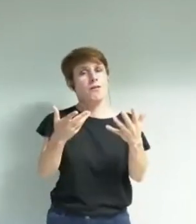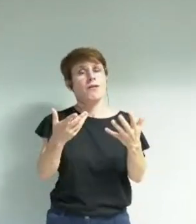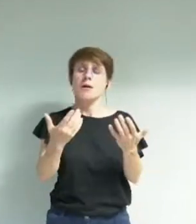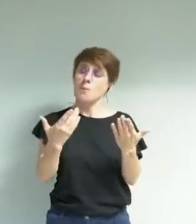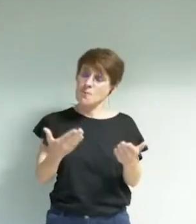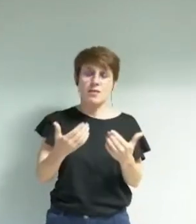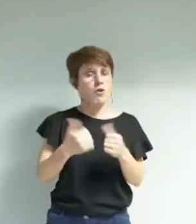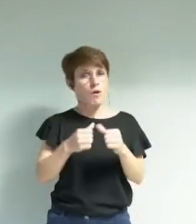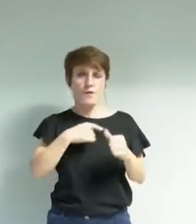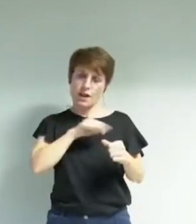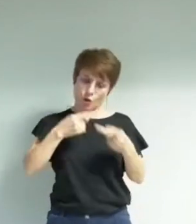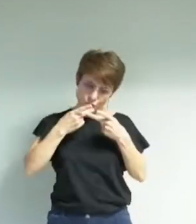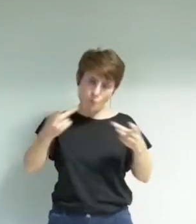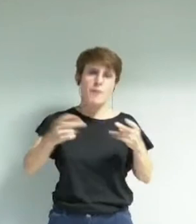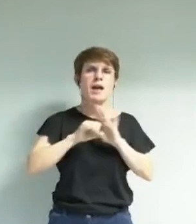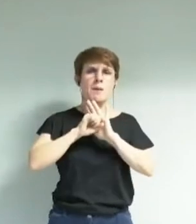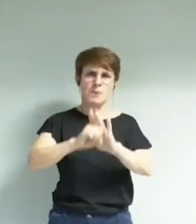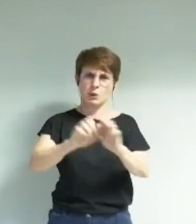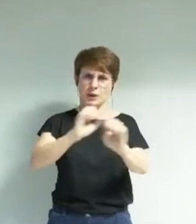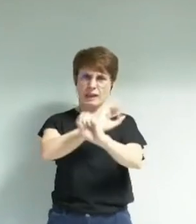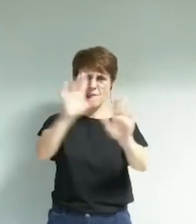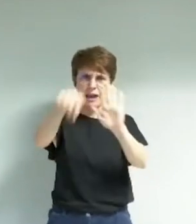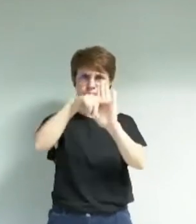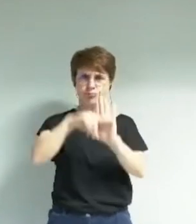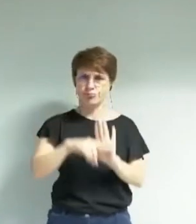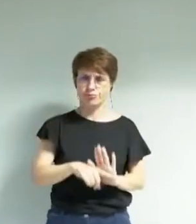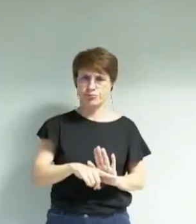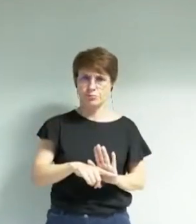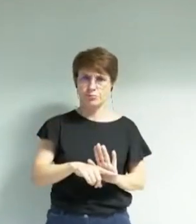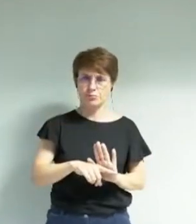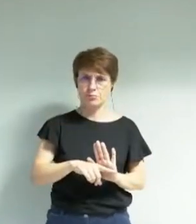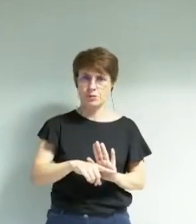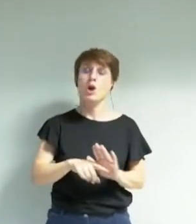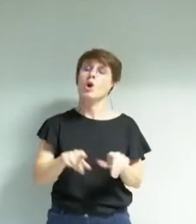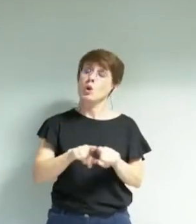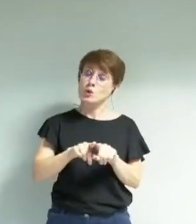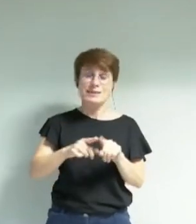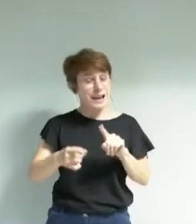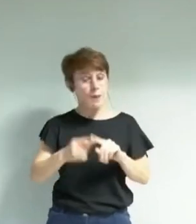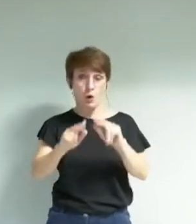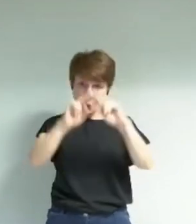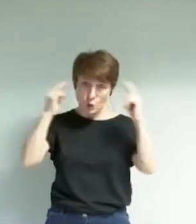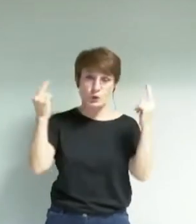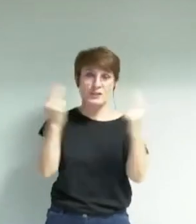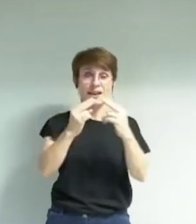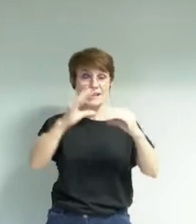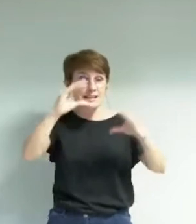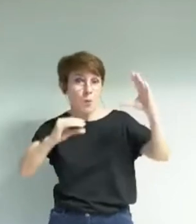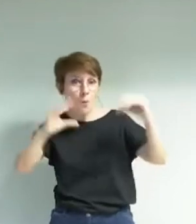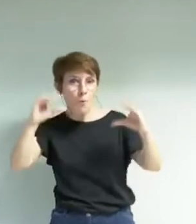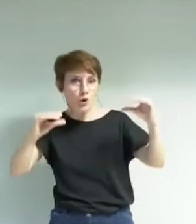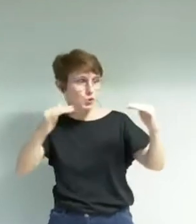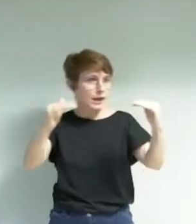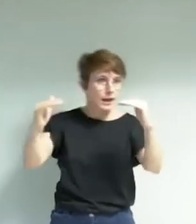des priorités extrêmement claires en affichant aussi cet universalisme proportionné qui fait que nous voulons